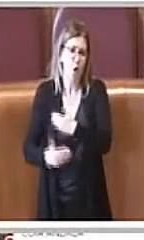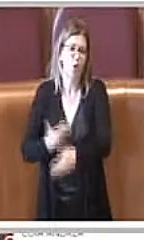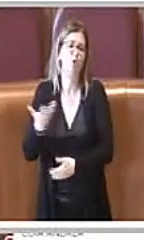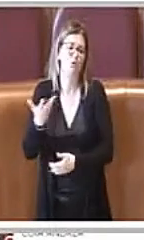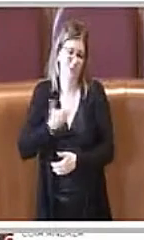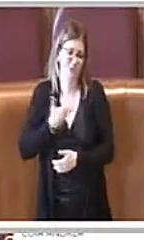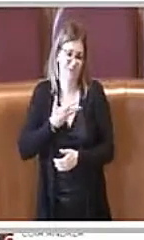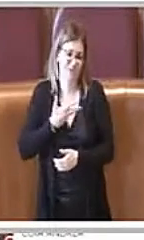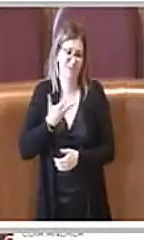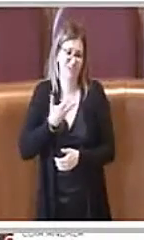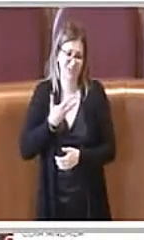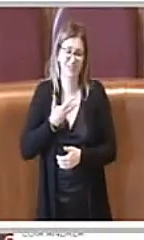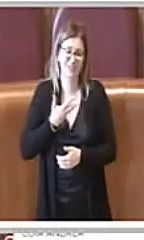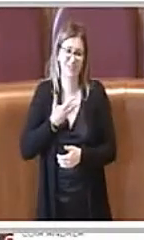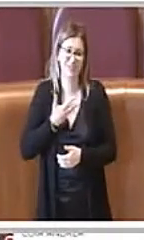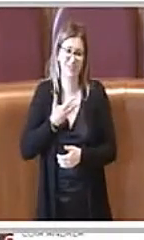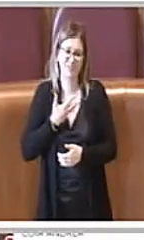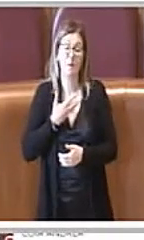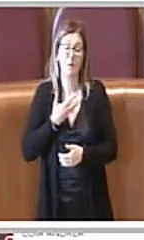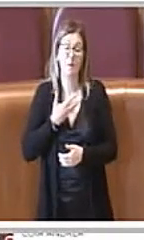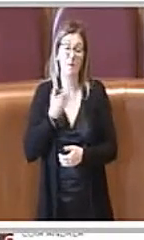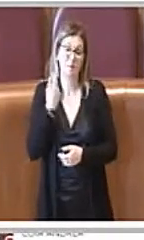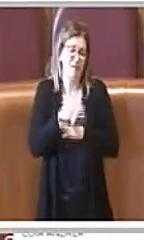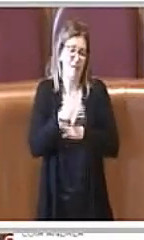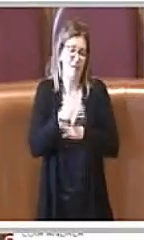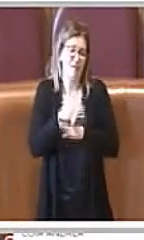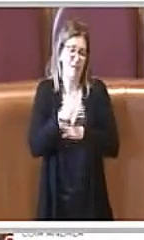termini è il mio intervento. Grazie.